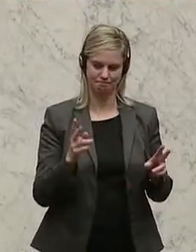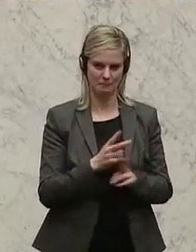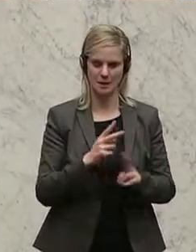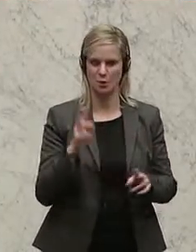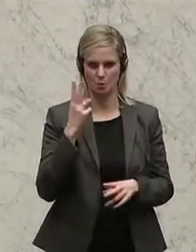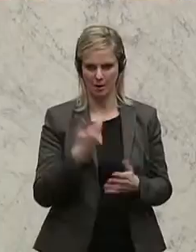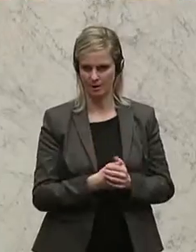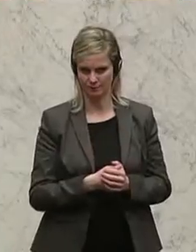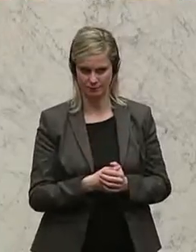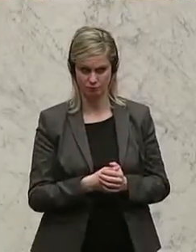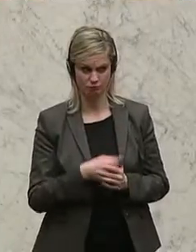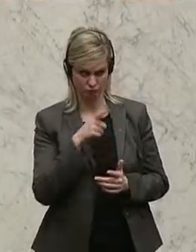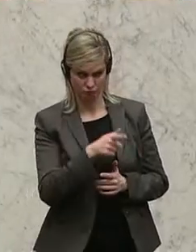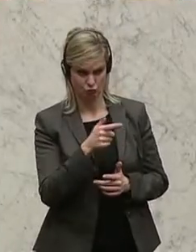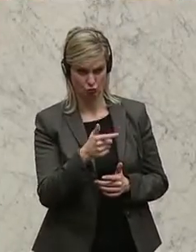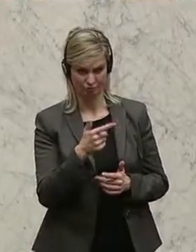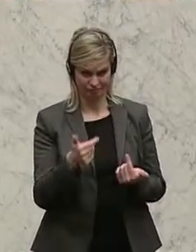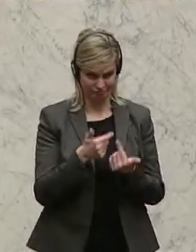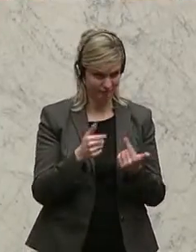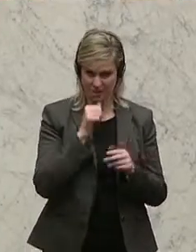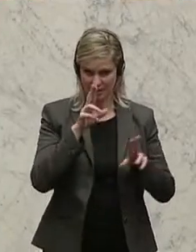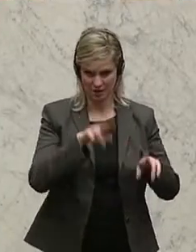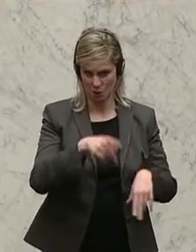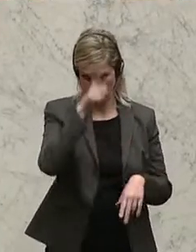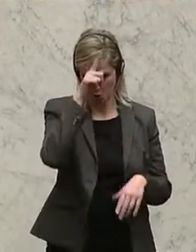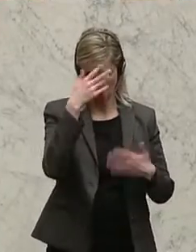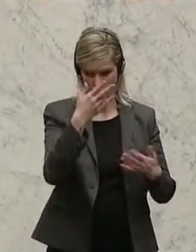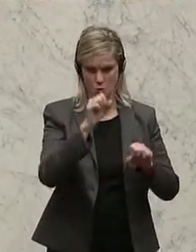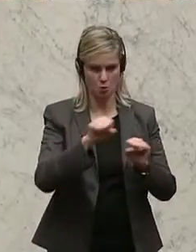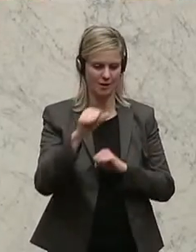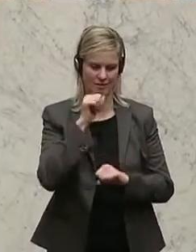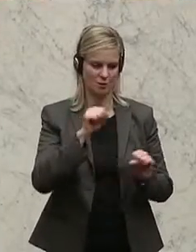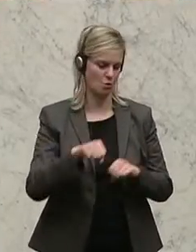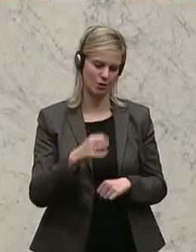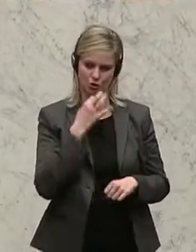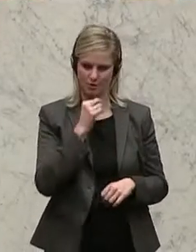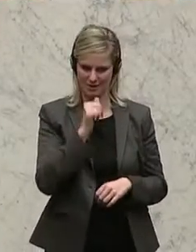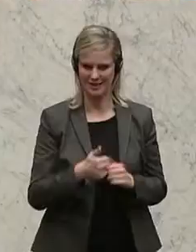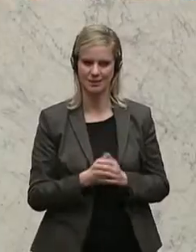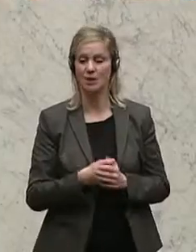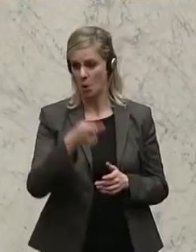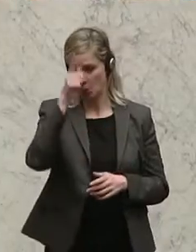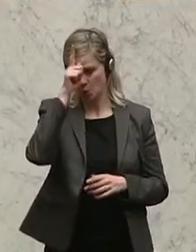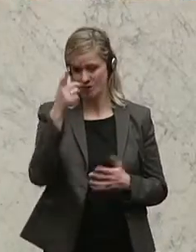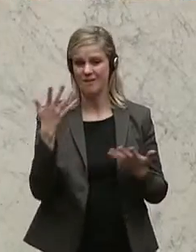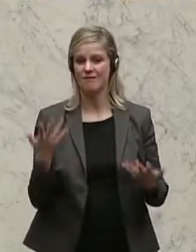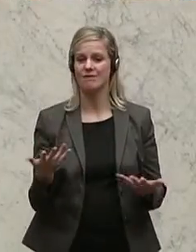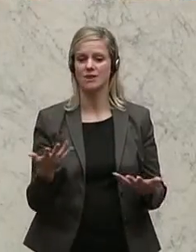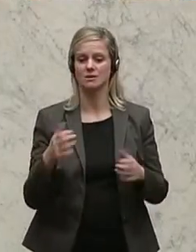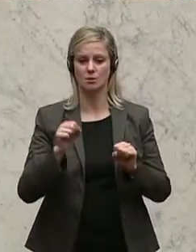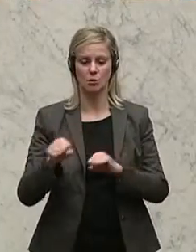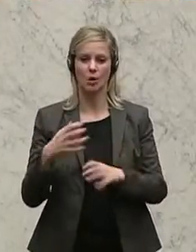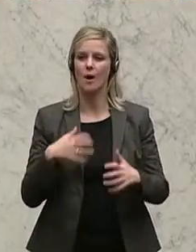Es ist auch nicht richtig, was Sie dazu gesagt haben, dass das in Deutschland möglich wäre. In Deutschland ist es ausschließlich möglich im